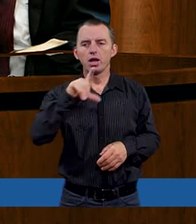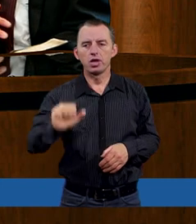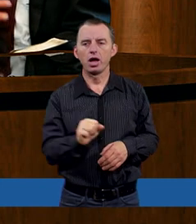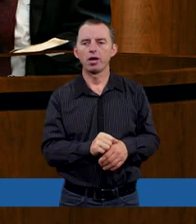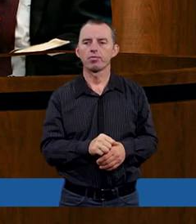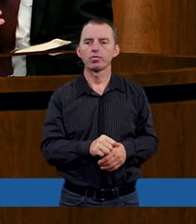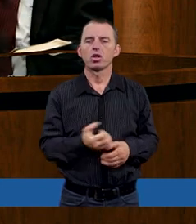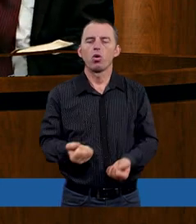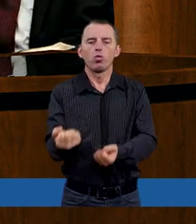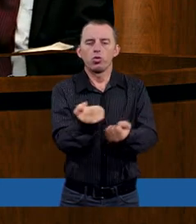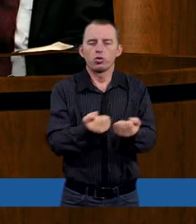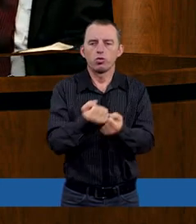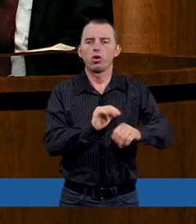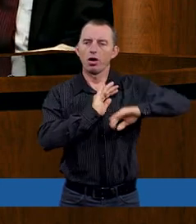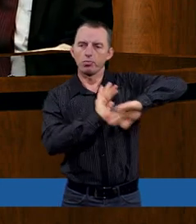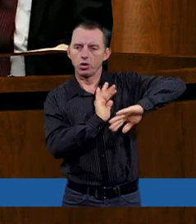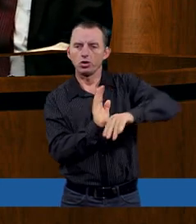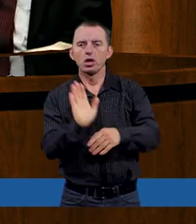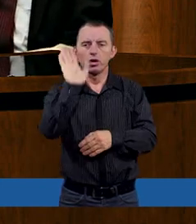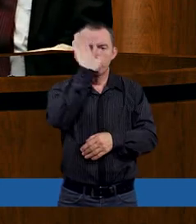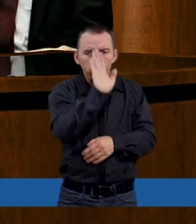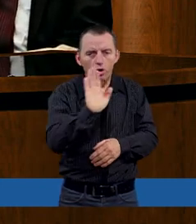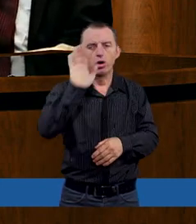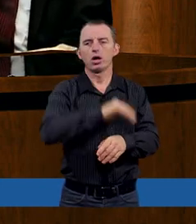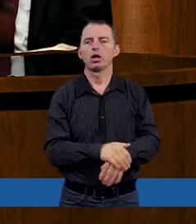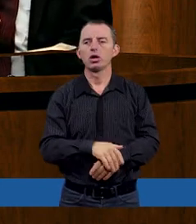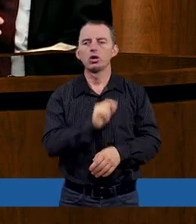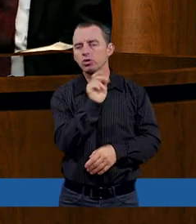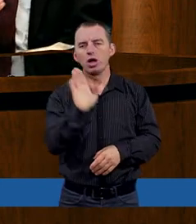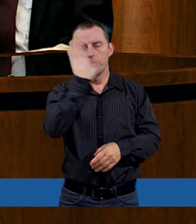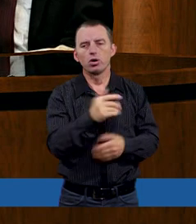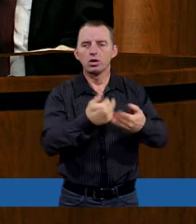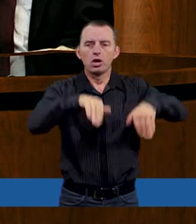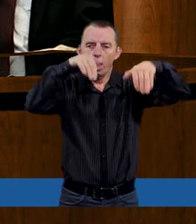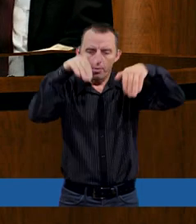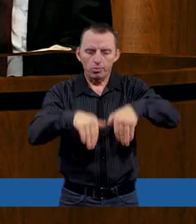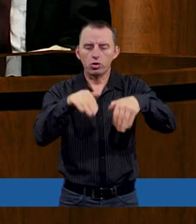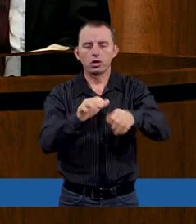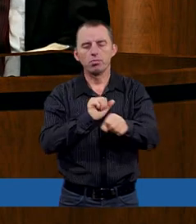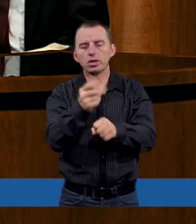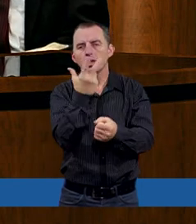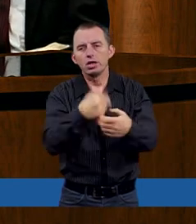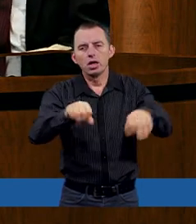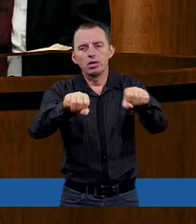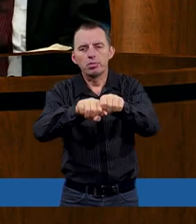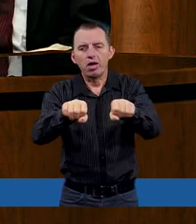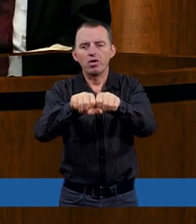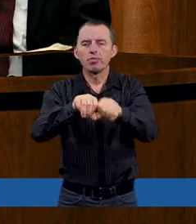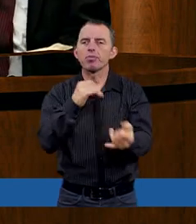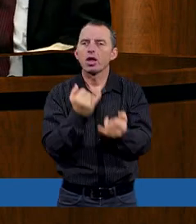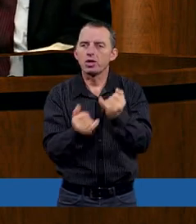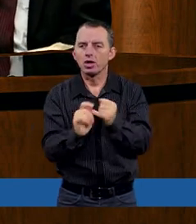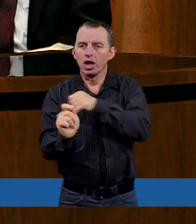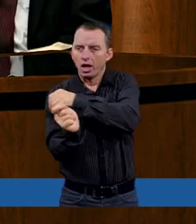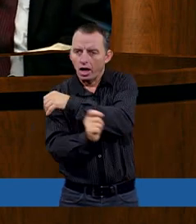usiłuje bronić Boga. Że Bóg nie może być niesprawiedliwy. Jeżeli